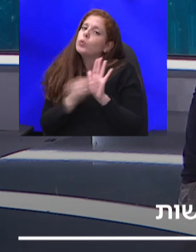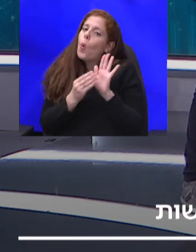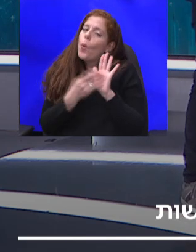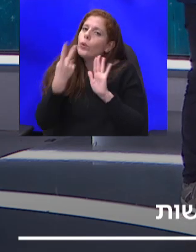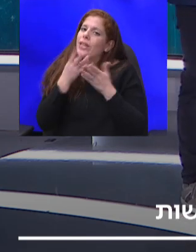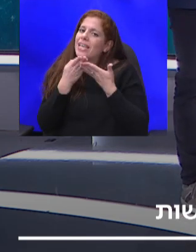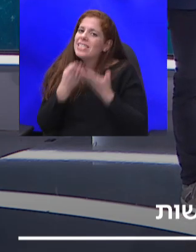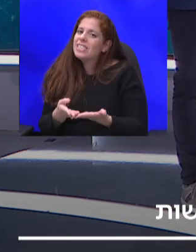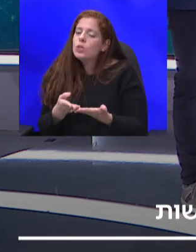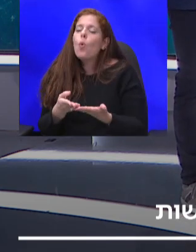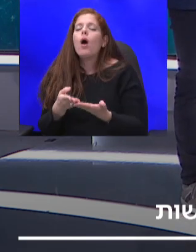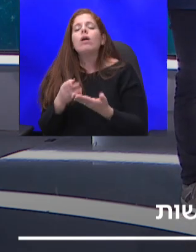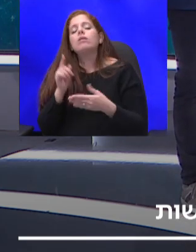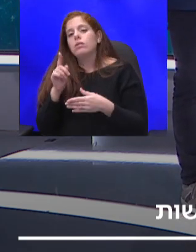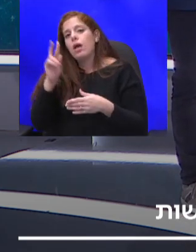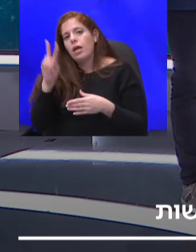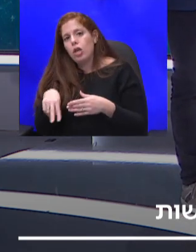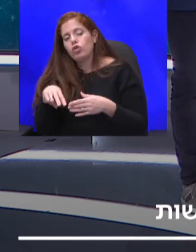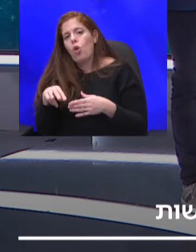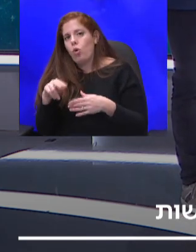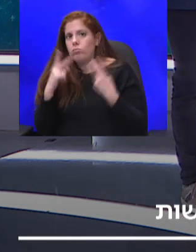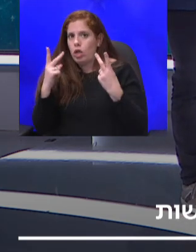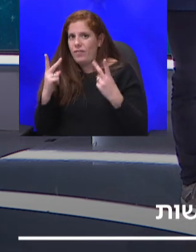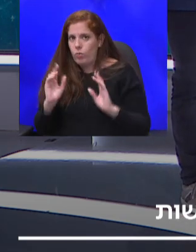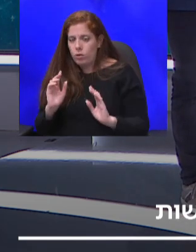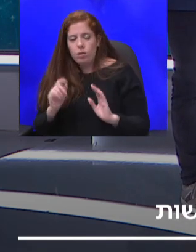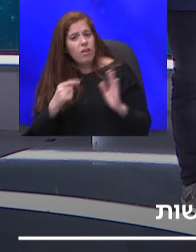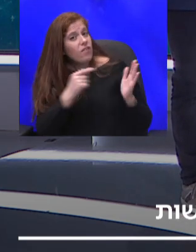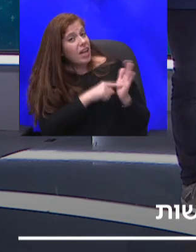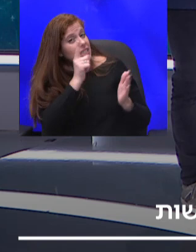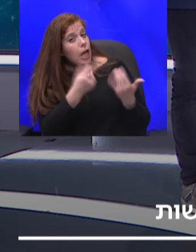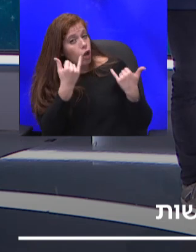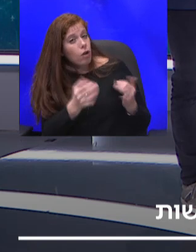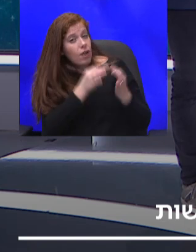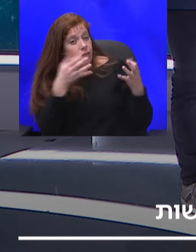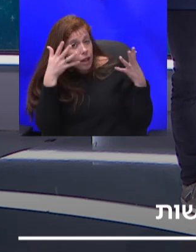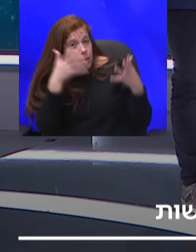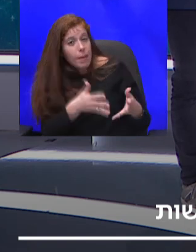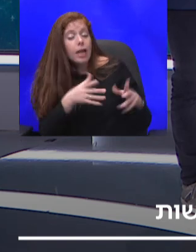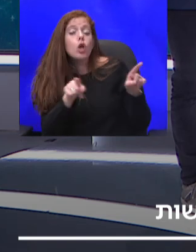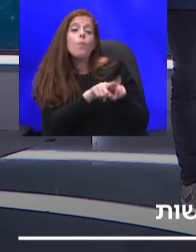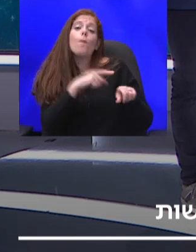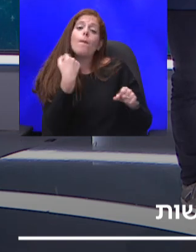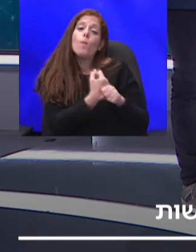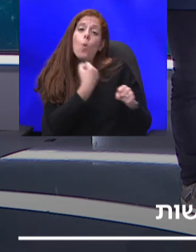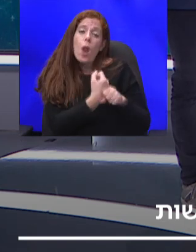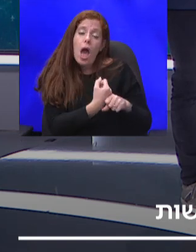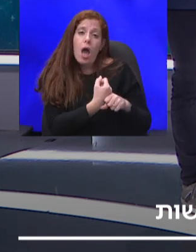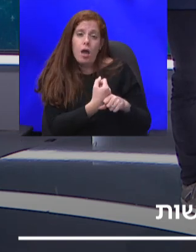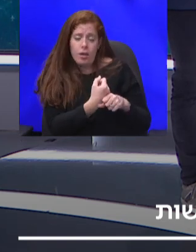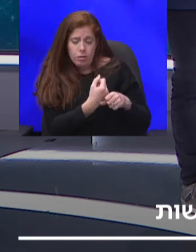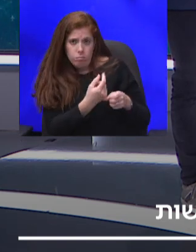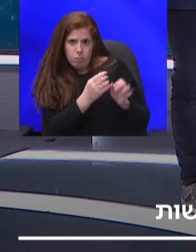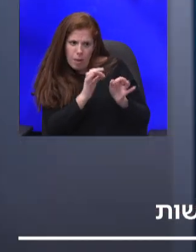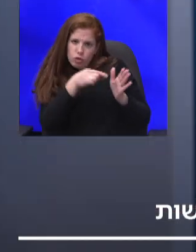יש לו משני חשיבות. ולכן צריך עכשיו להתחיל להתמקד, כמו באיזושהי פעולה חירורגית, זה מביא אותנו גם לנושא האחרון שאני רוצה להספיק לדבר איתך